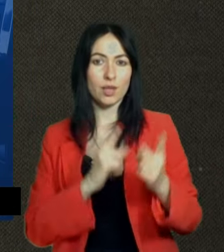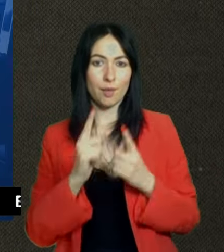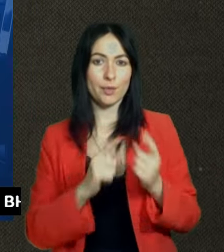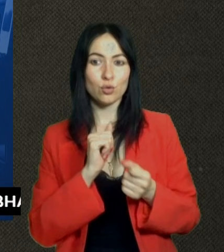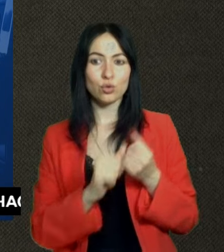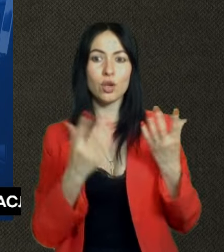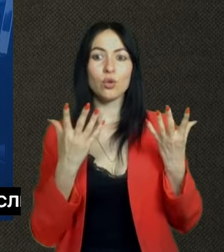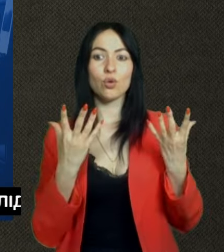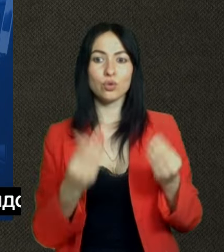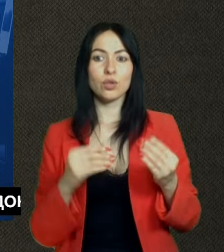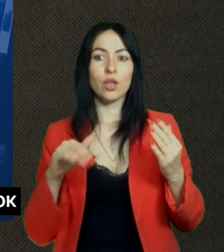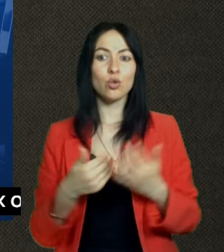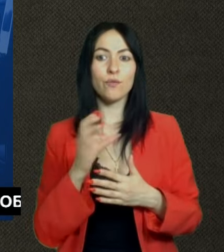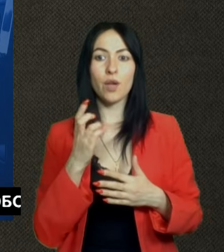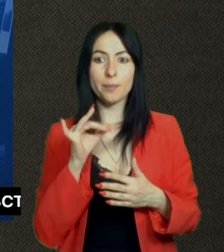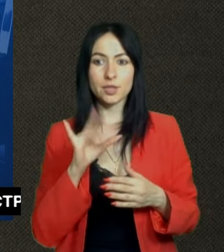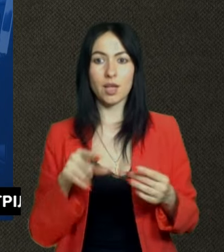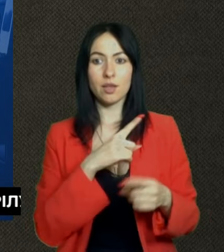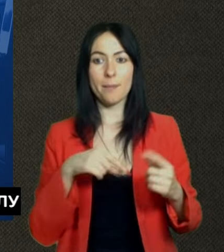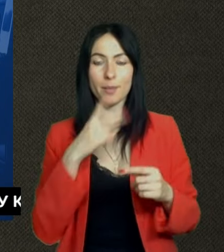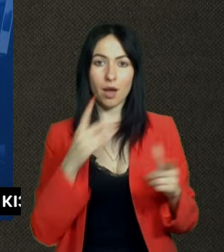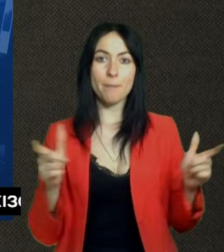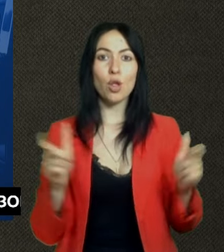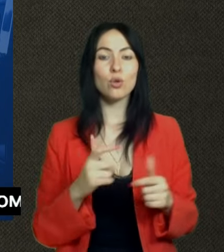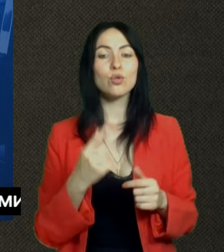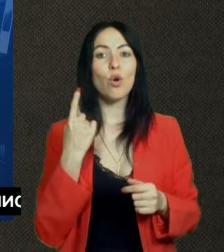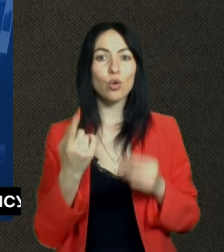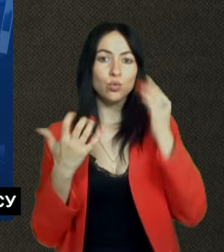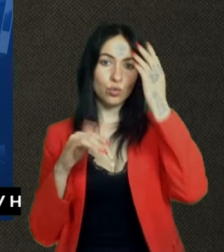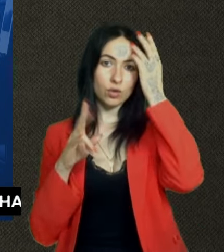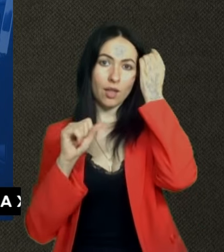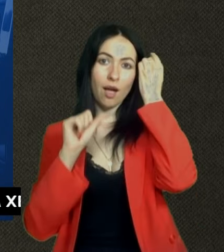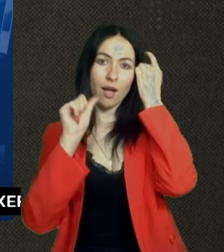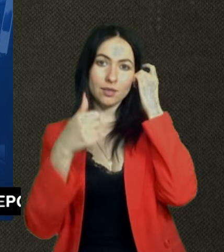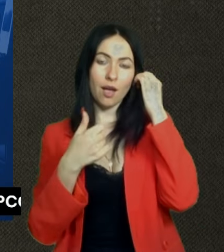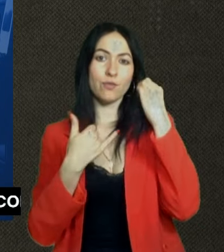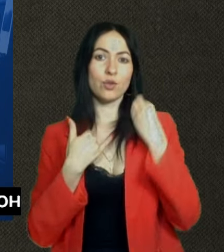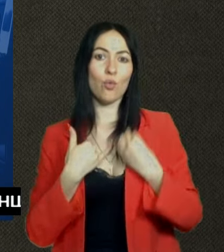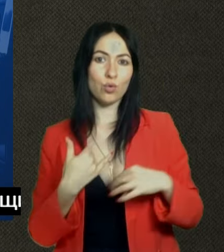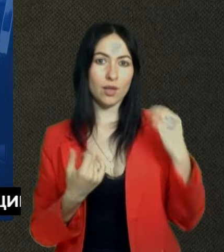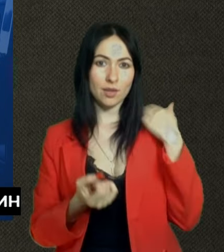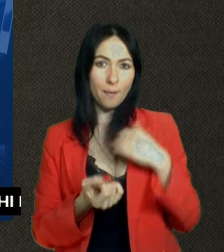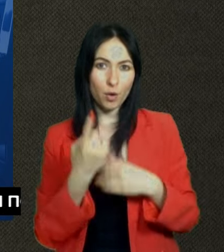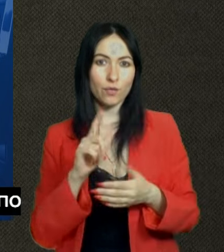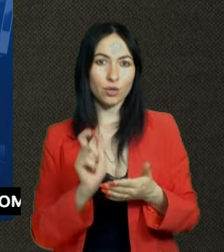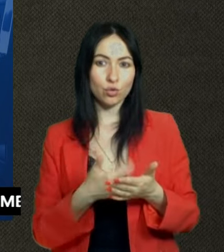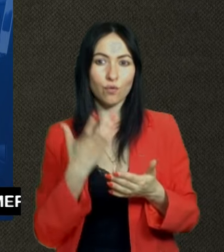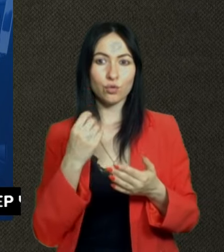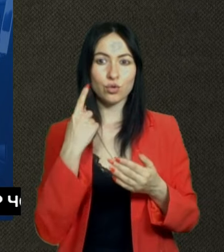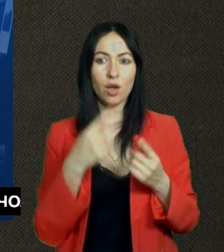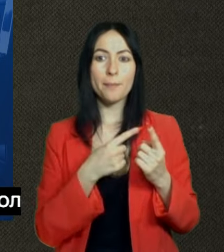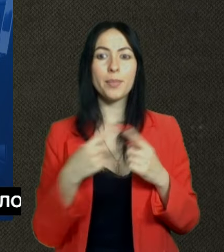нові веб-сайти. Ми блокуємо одну кількість, на завтра в нас з'являється знову певна кількість веб на яких вона